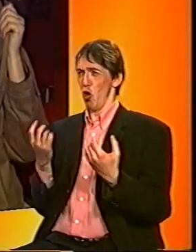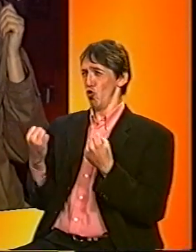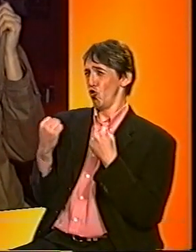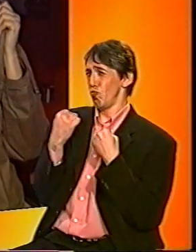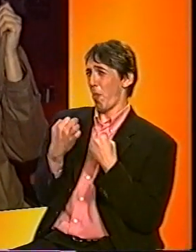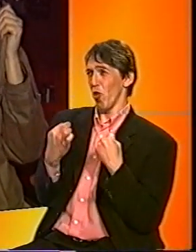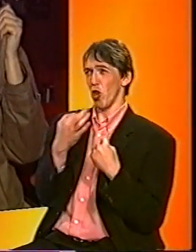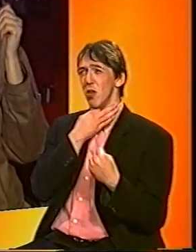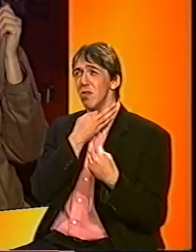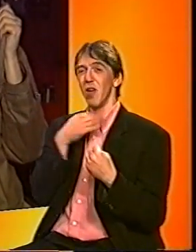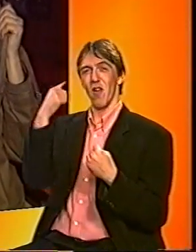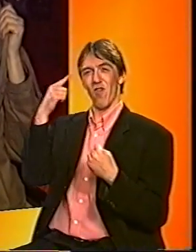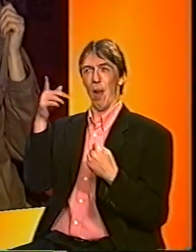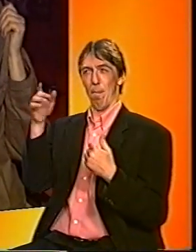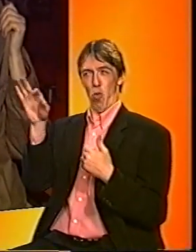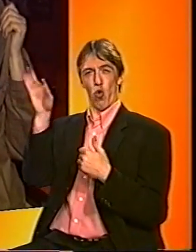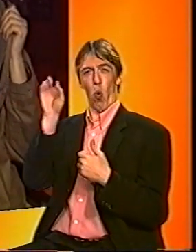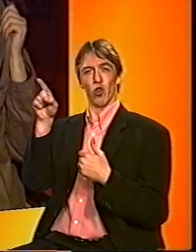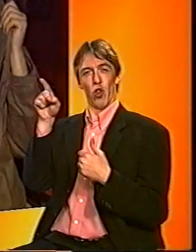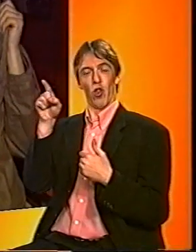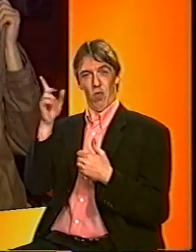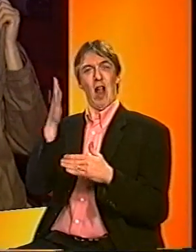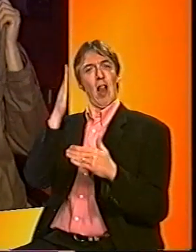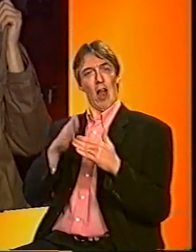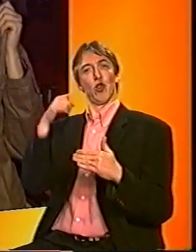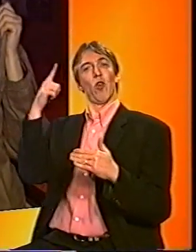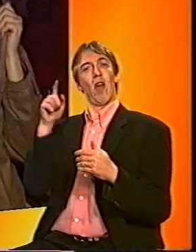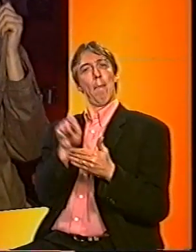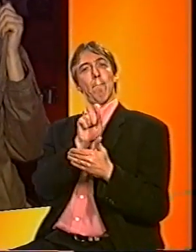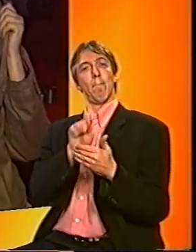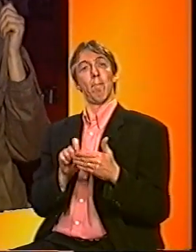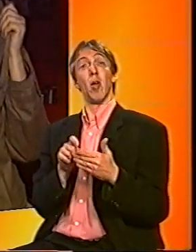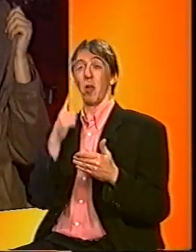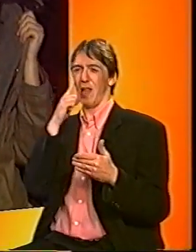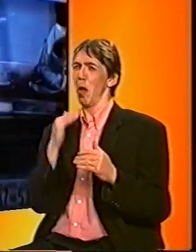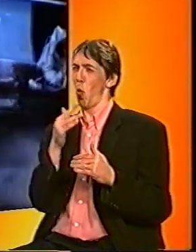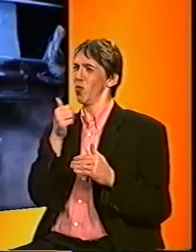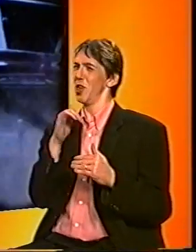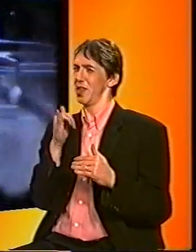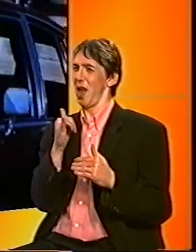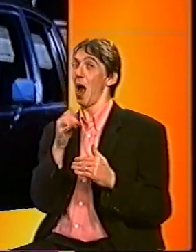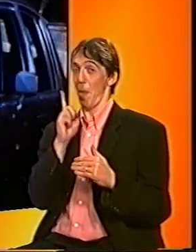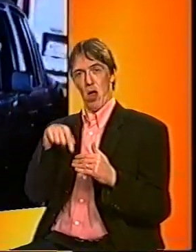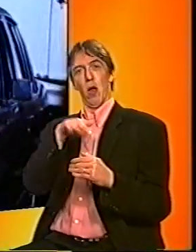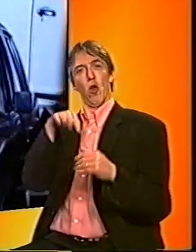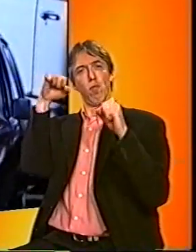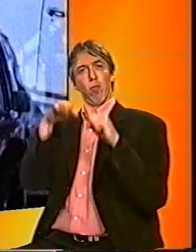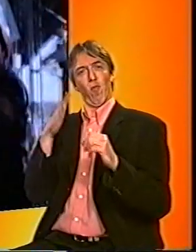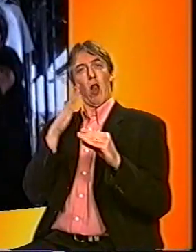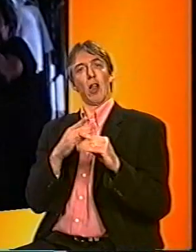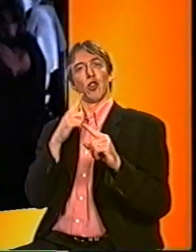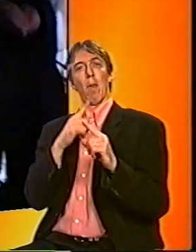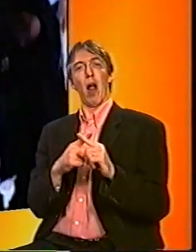Ik denk dat hij voor boven de 16 is, maar zij beslissen daar nog een laatste keer over. Veel te